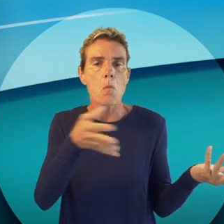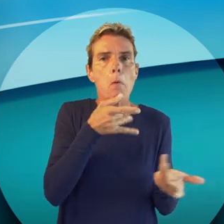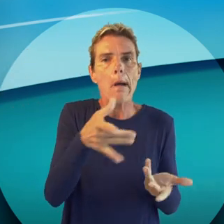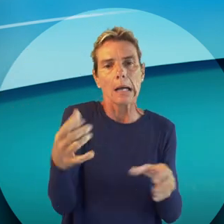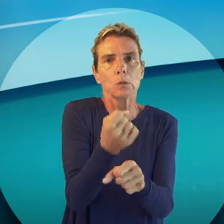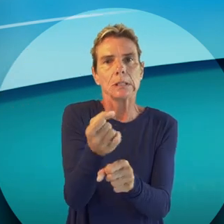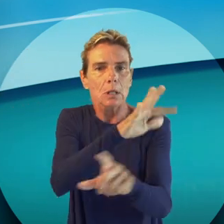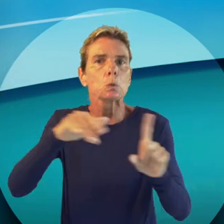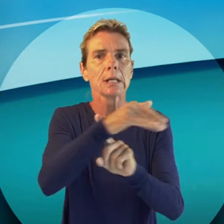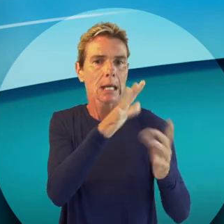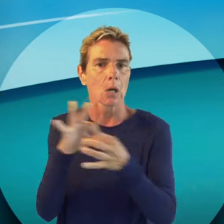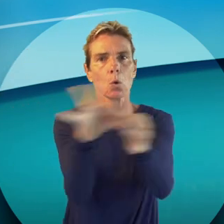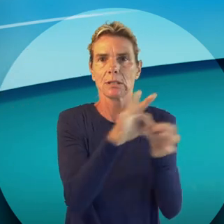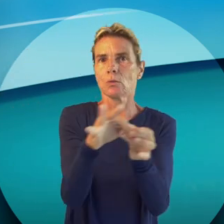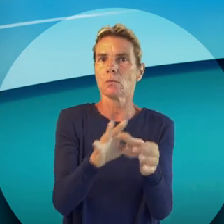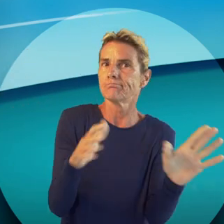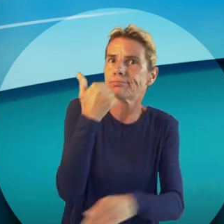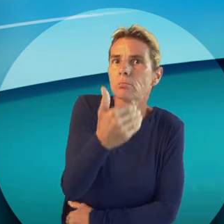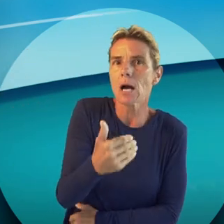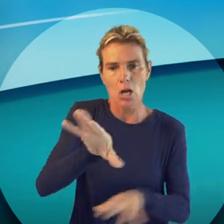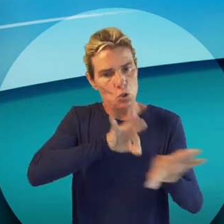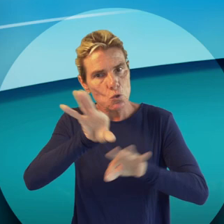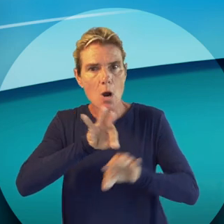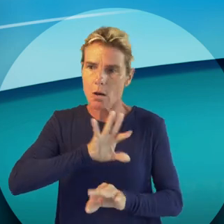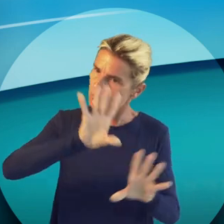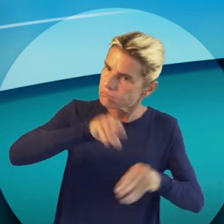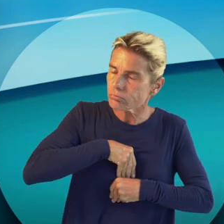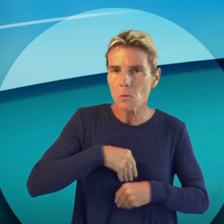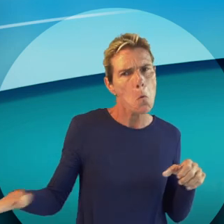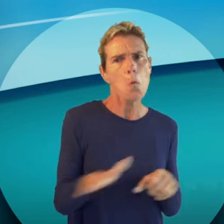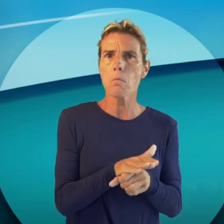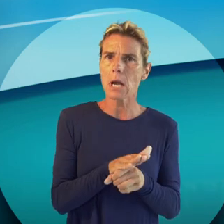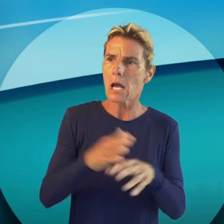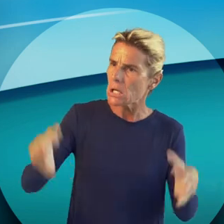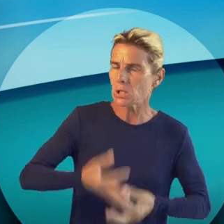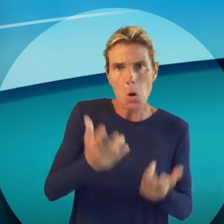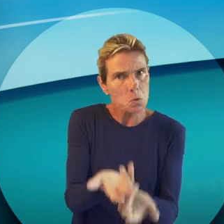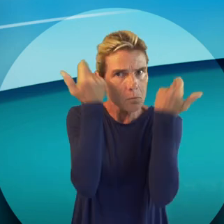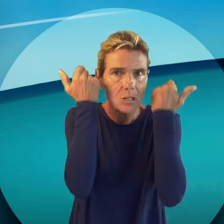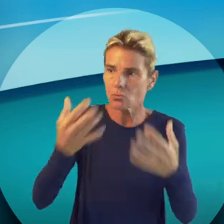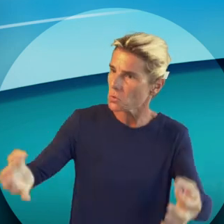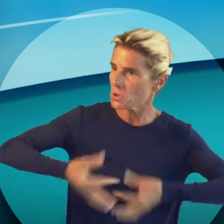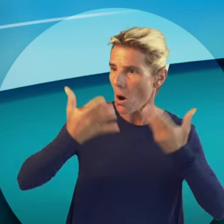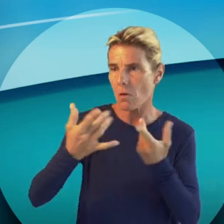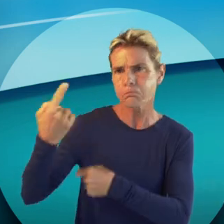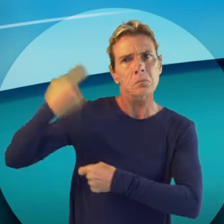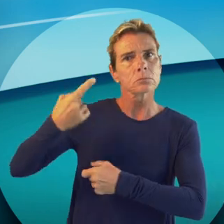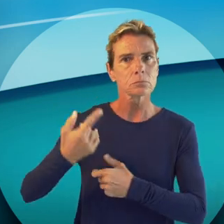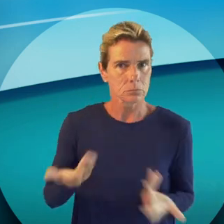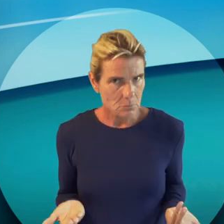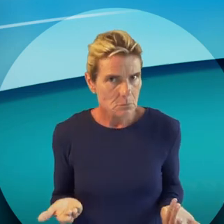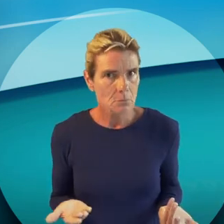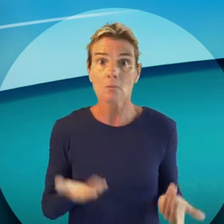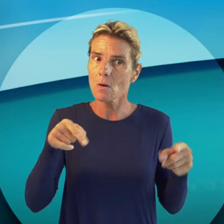peut garantir la cohésion de notre société. Nous avons fait des choix que j'assume totalement, sans soumission et sans